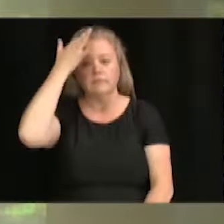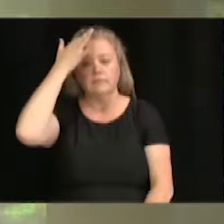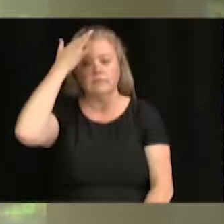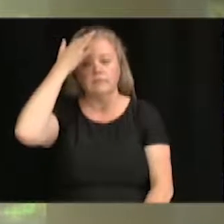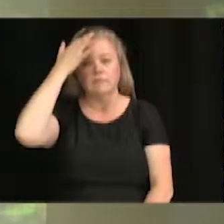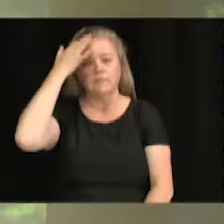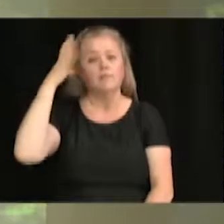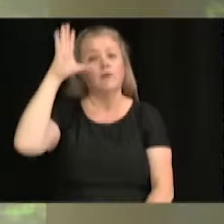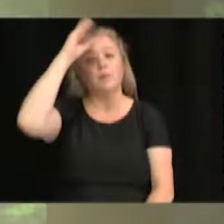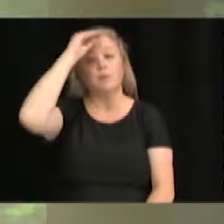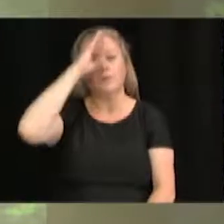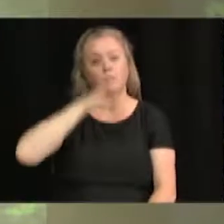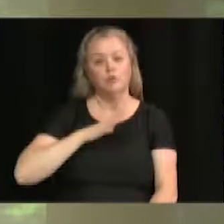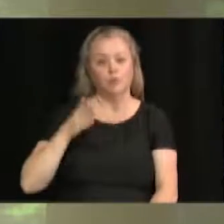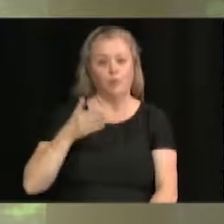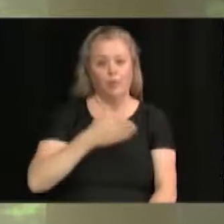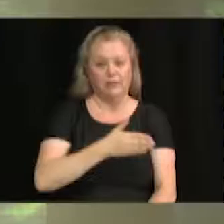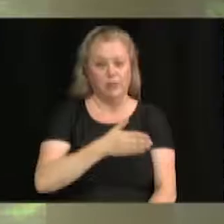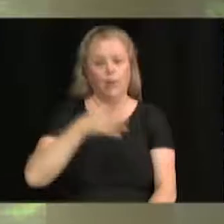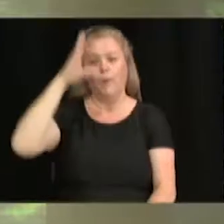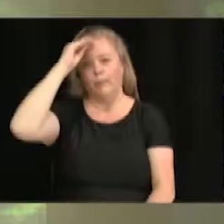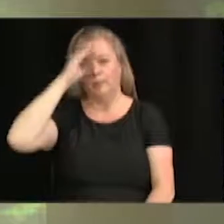M. Poisson et M. Paulin.